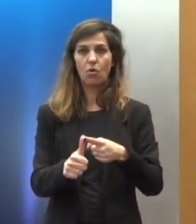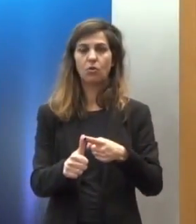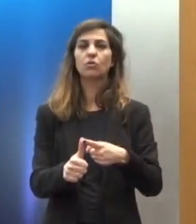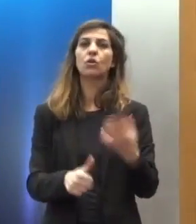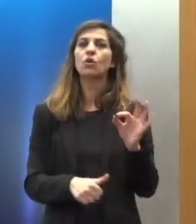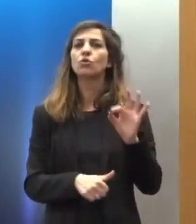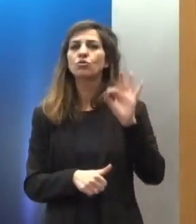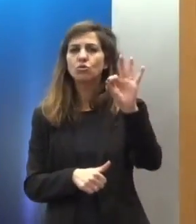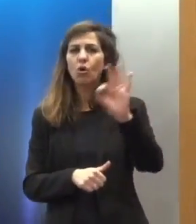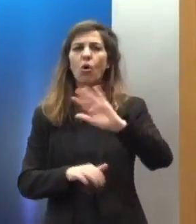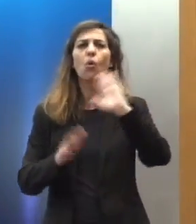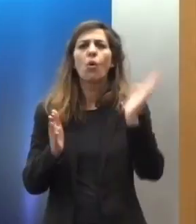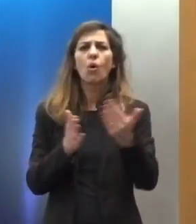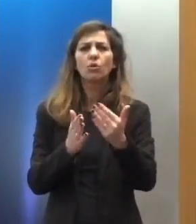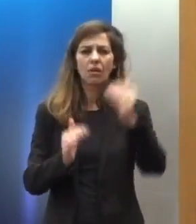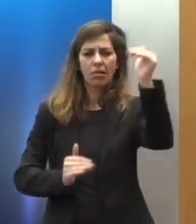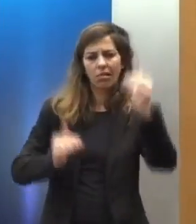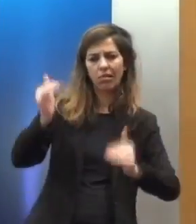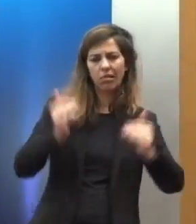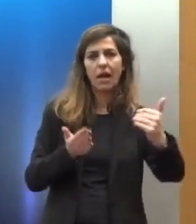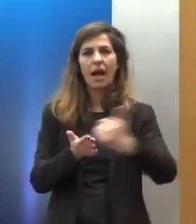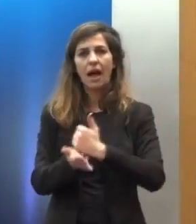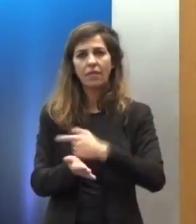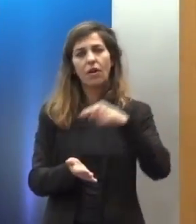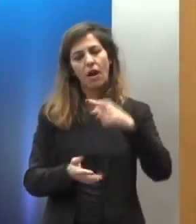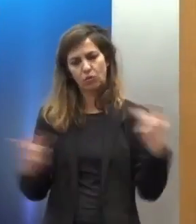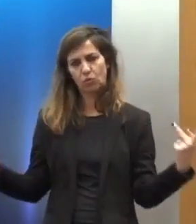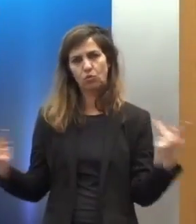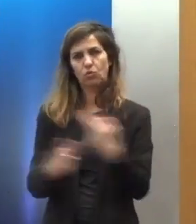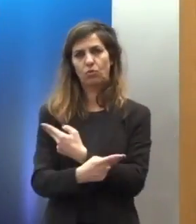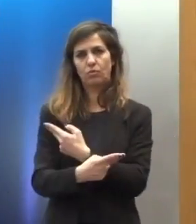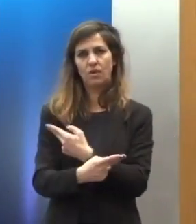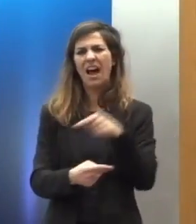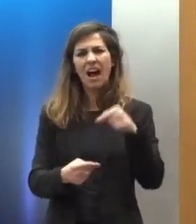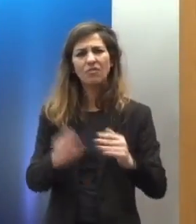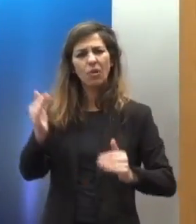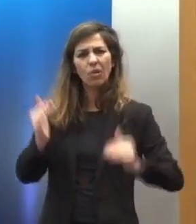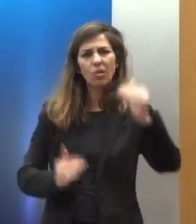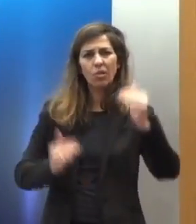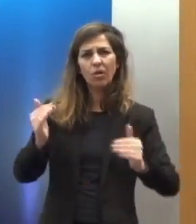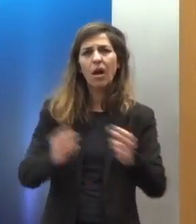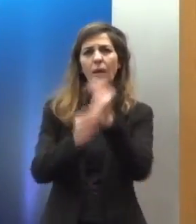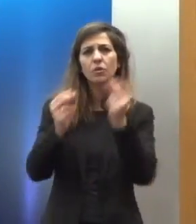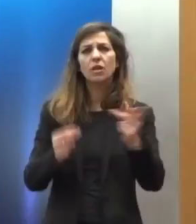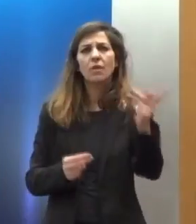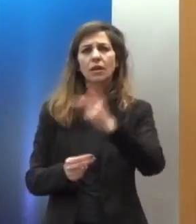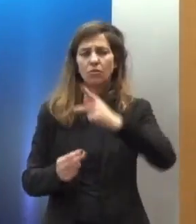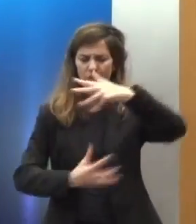αδικίες, αδικίες οι οποίες γεννούσαν μια κοινωνική αγριότητα,